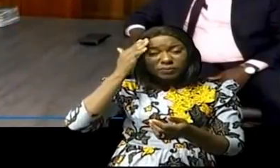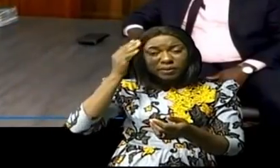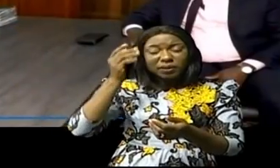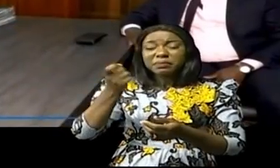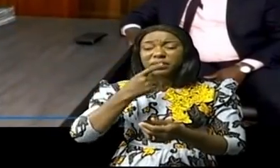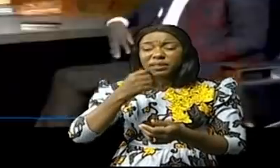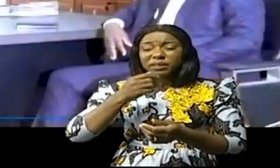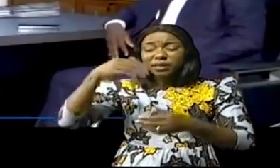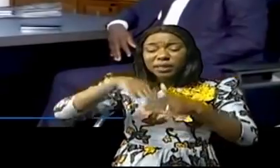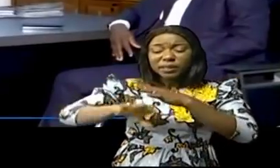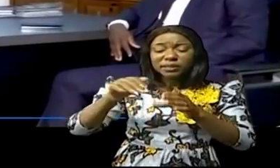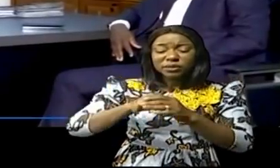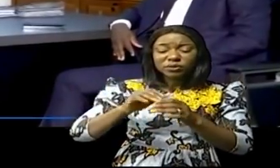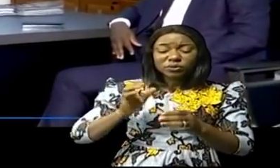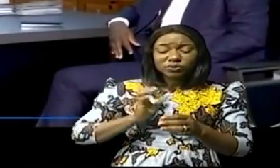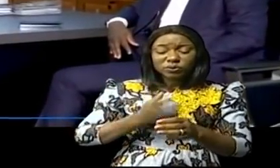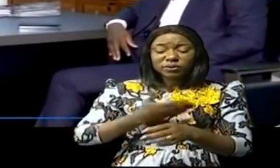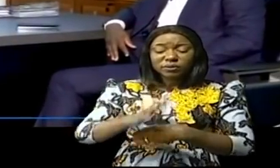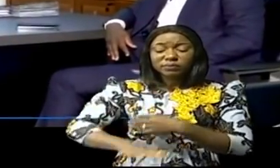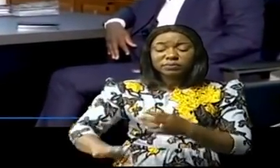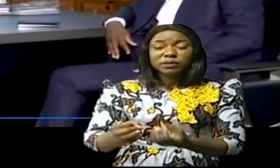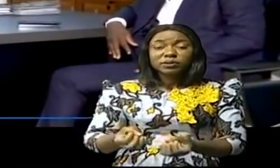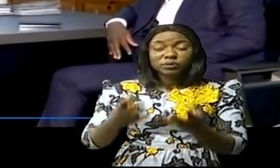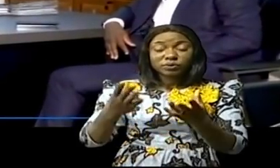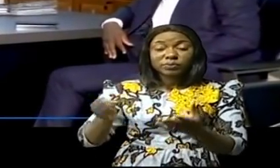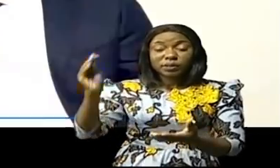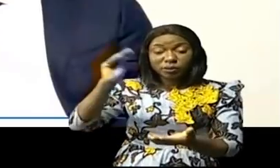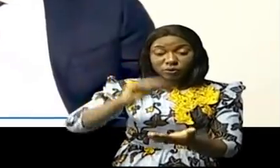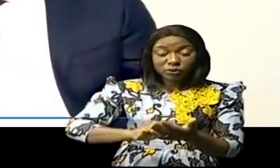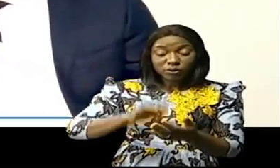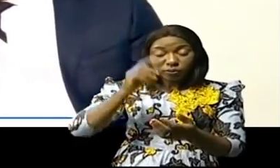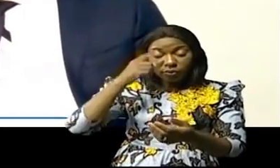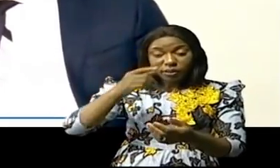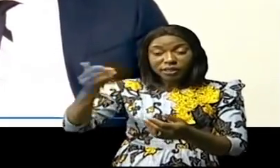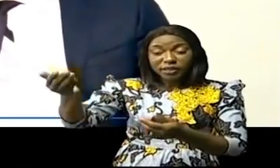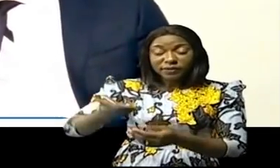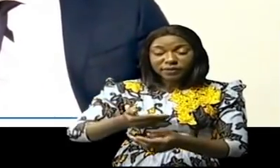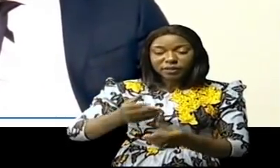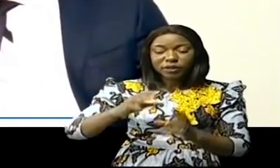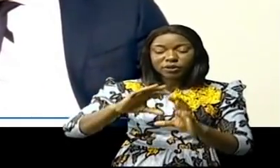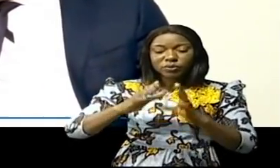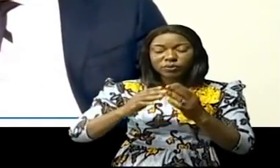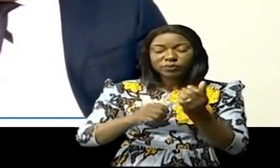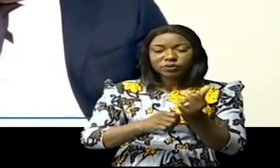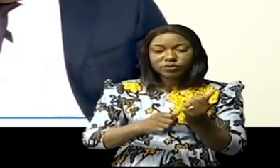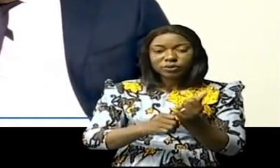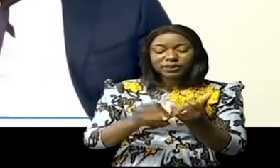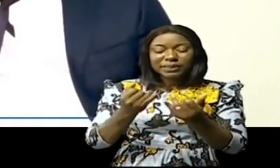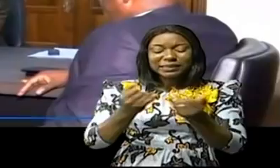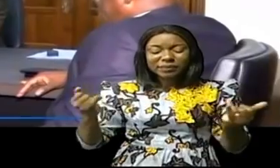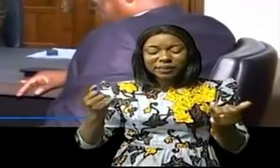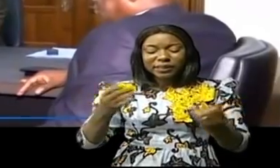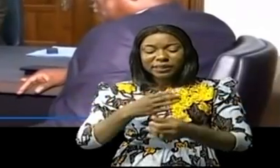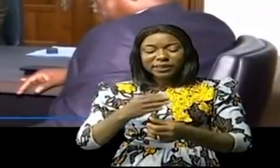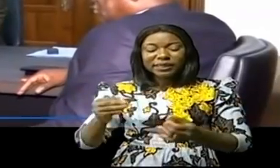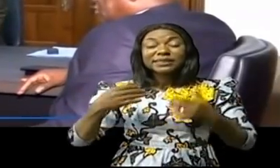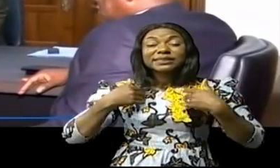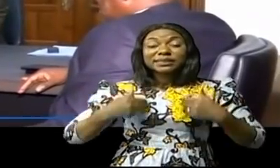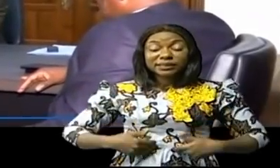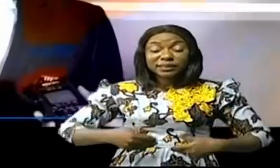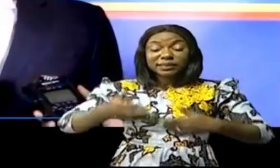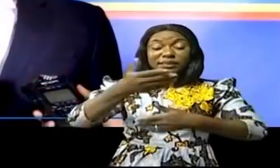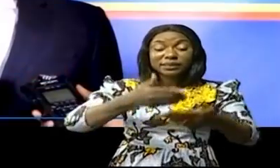Peu avant, le patron du numérique a reçu une délégation de l'informatique et numérique de santé avec qui il a échangé sur